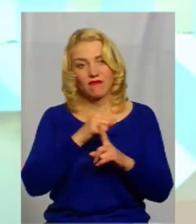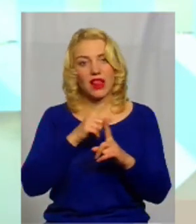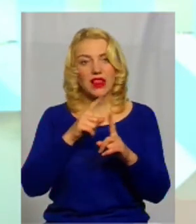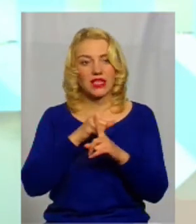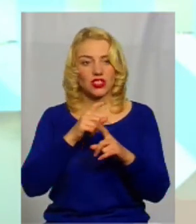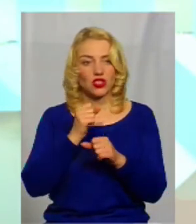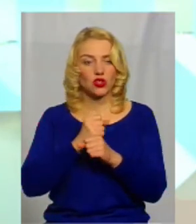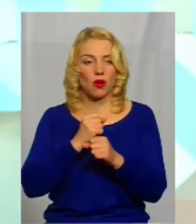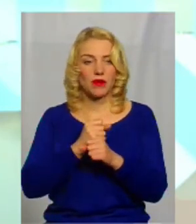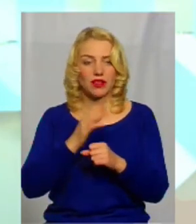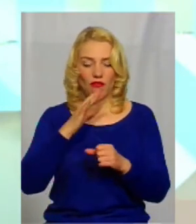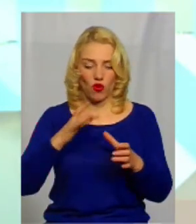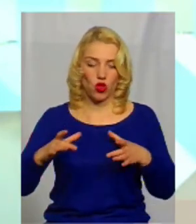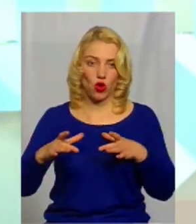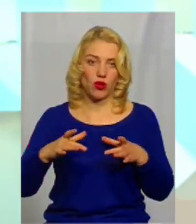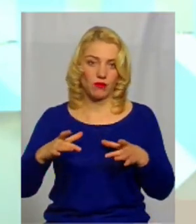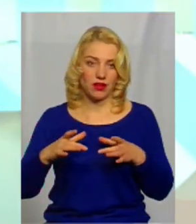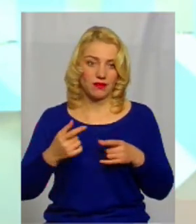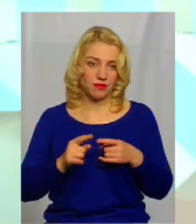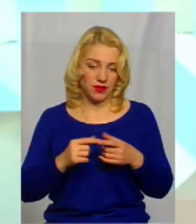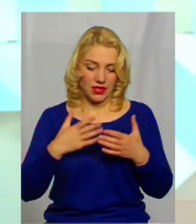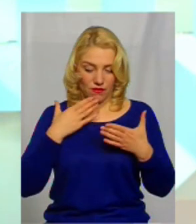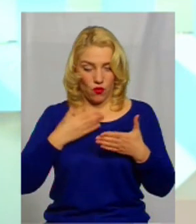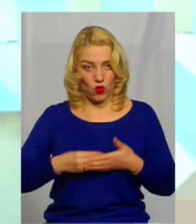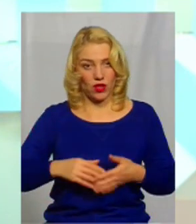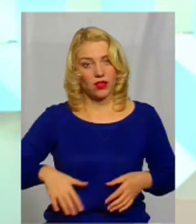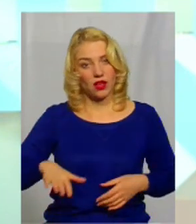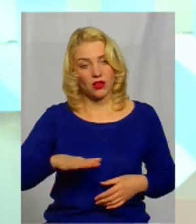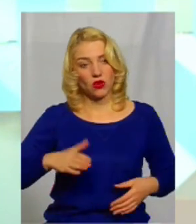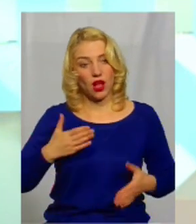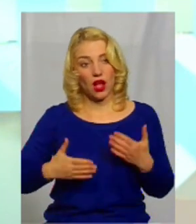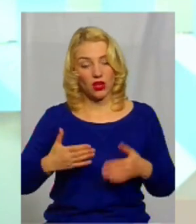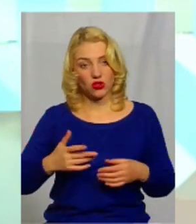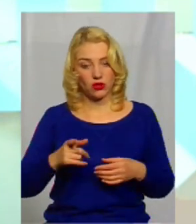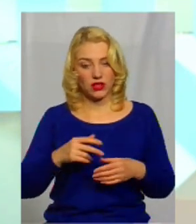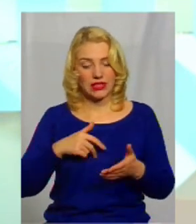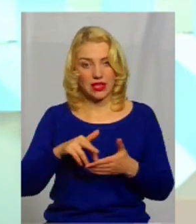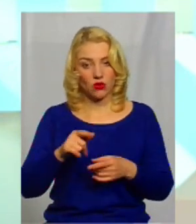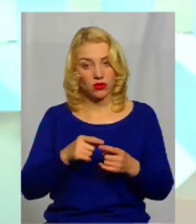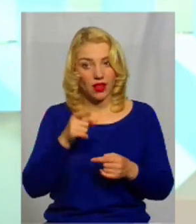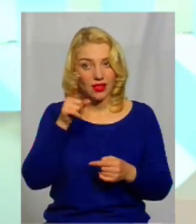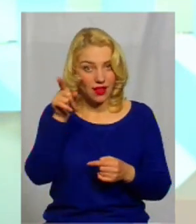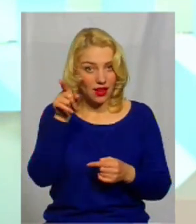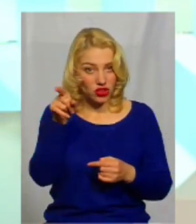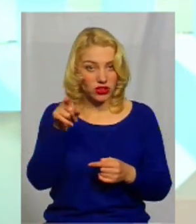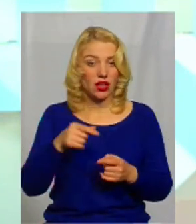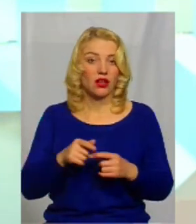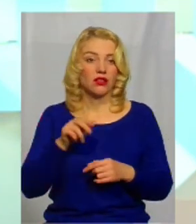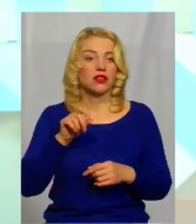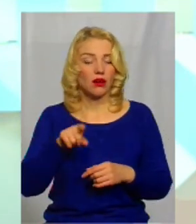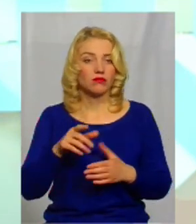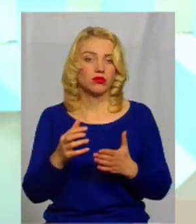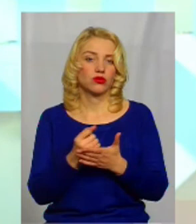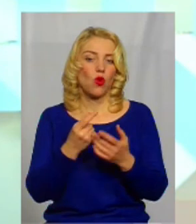зробити собі водойму на своїй території. Якщо він заходить десь далі туди, землеводовод, то,